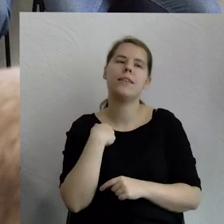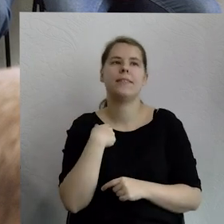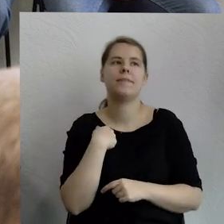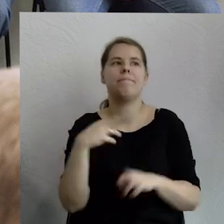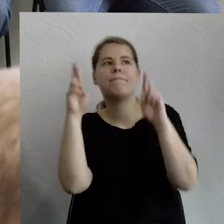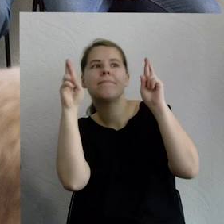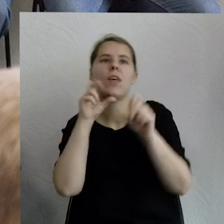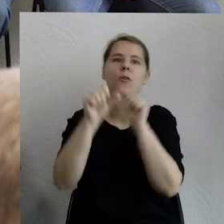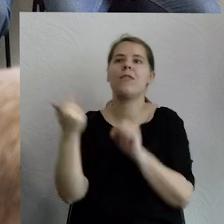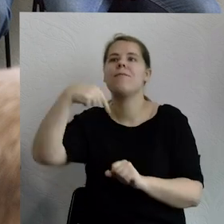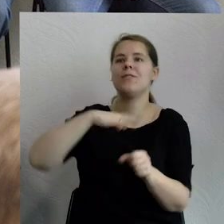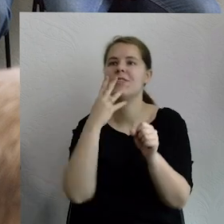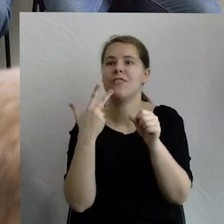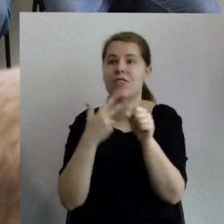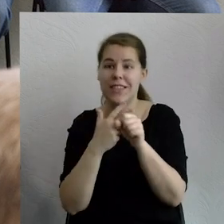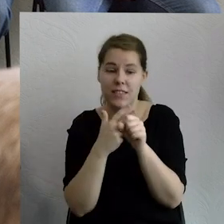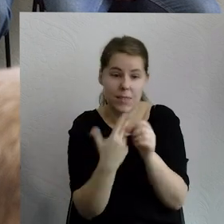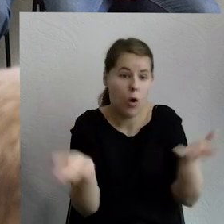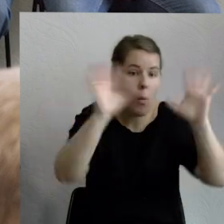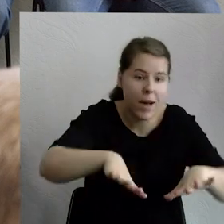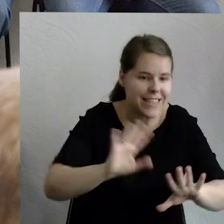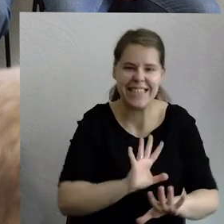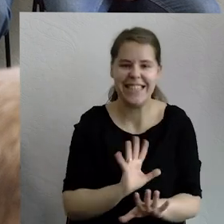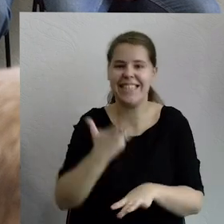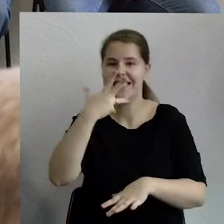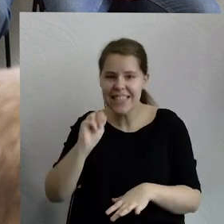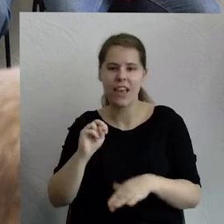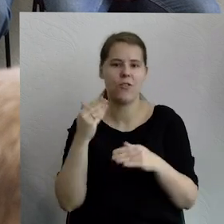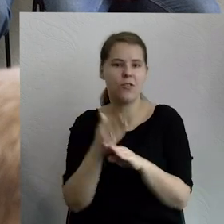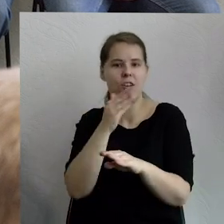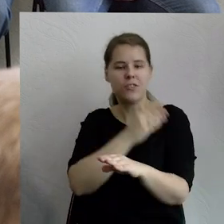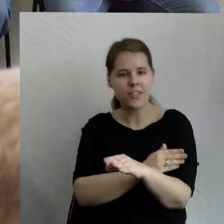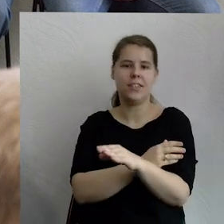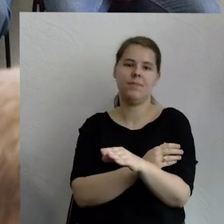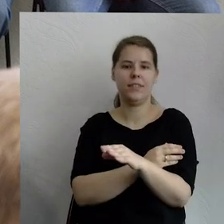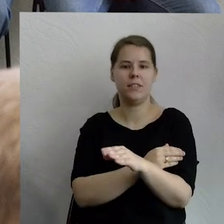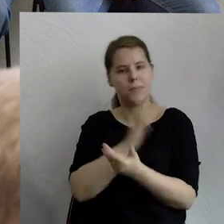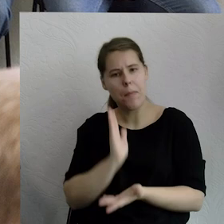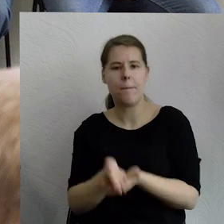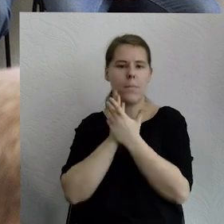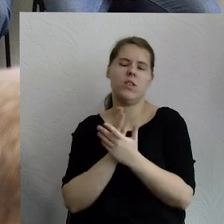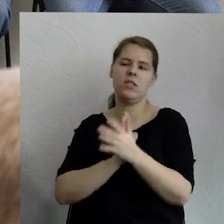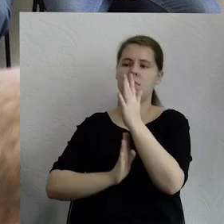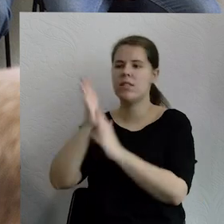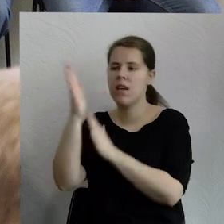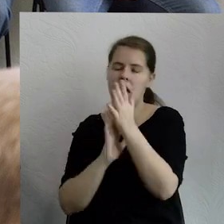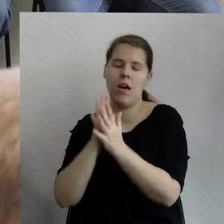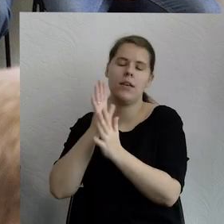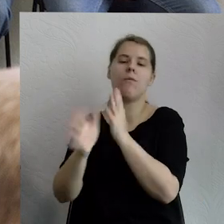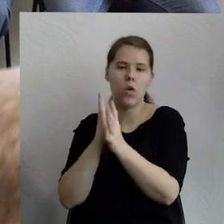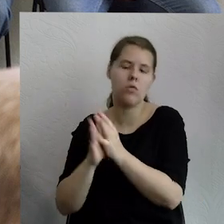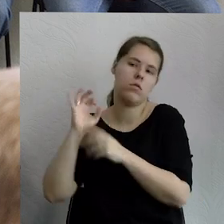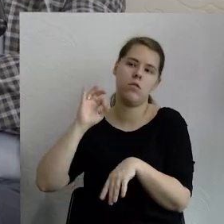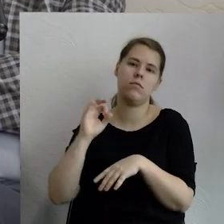trzydziestego, że daj później do trzydziestego roku uporamy się z wojną i konsekwencjami tej tej wojny, ale to będzie